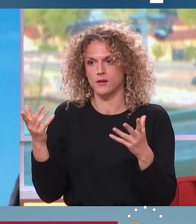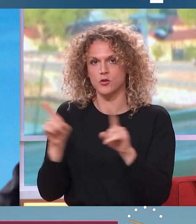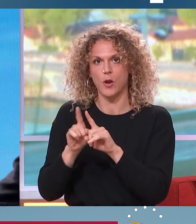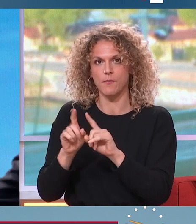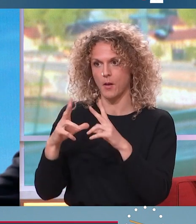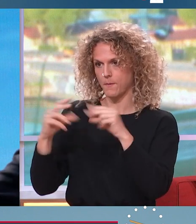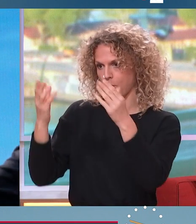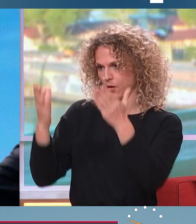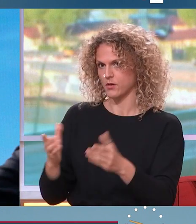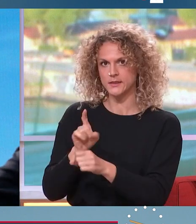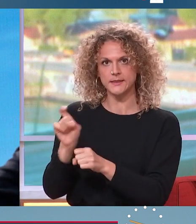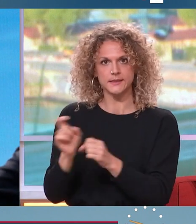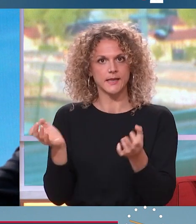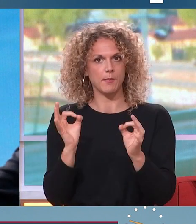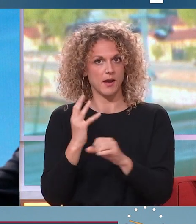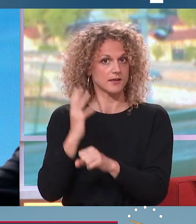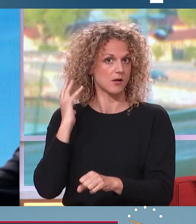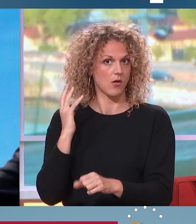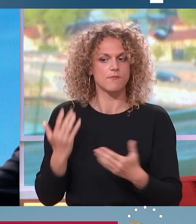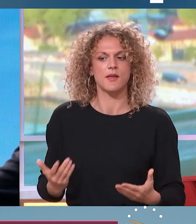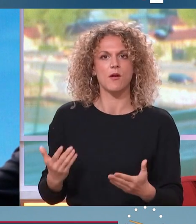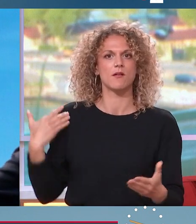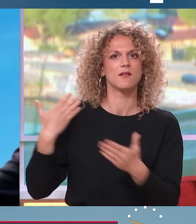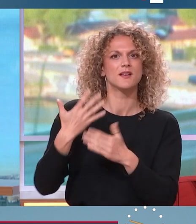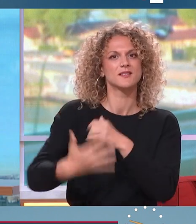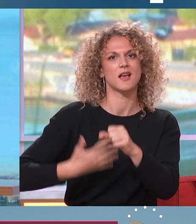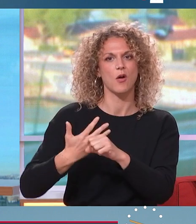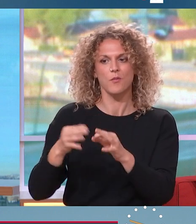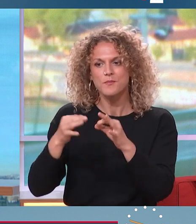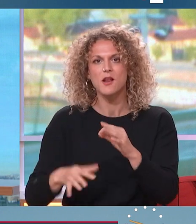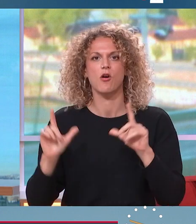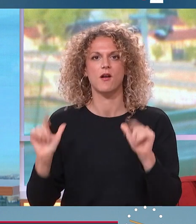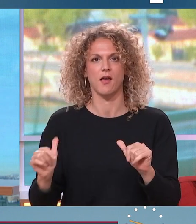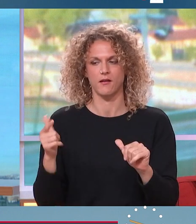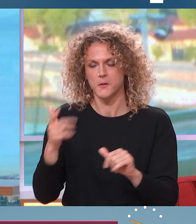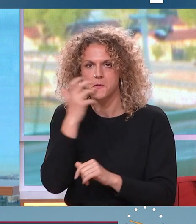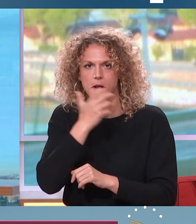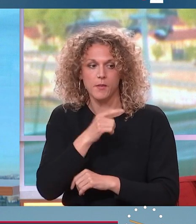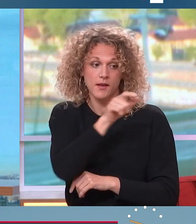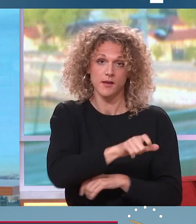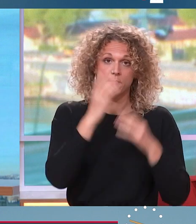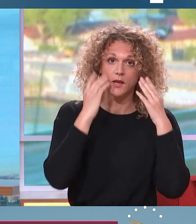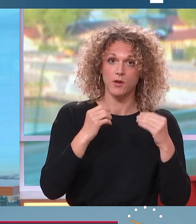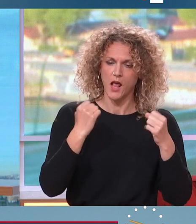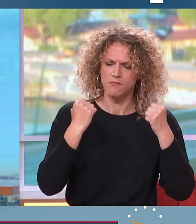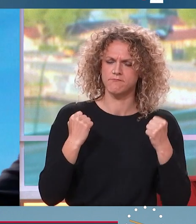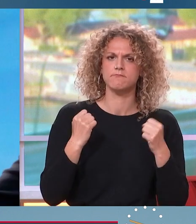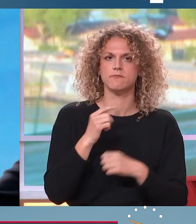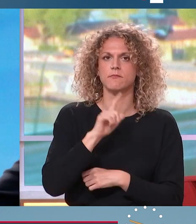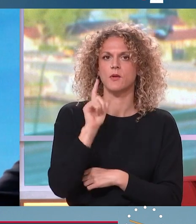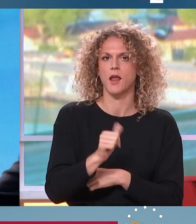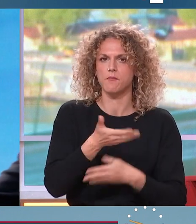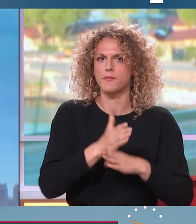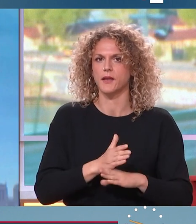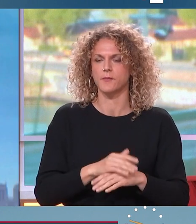vierge de toute critique, et bien aujourd'hui, il a un bilan qui est catastrophique. Et Marine Le Pen, elle, est sereine, solide, et je crois qu'elle est parfaitement prête. Et s'il y a des